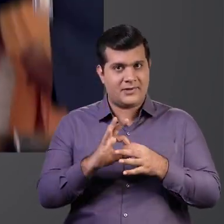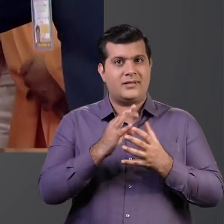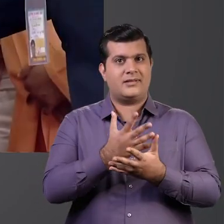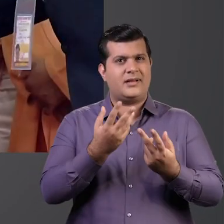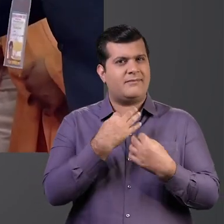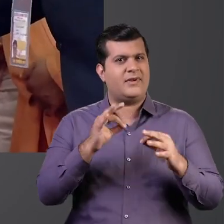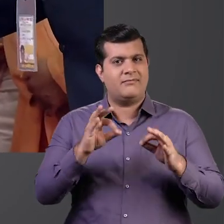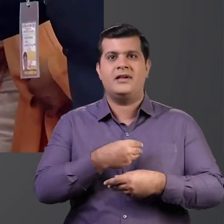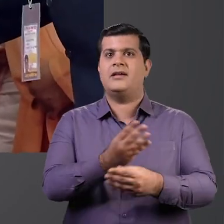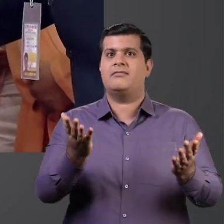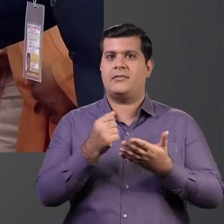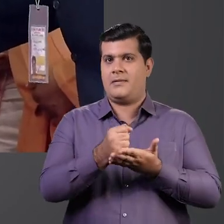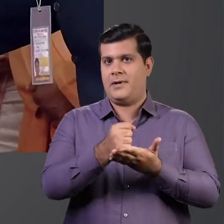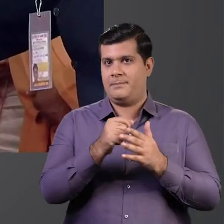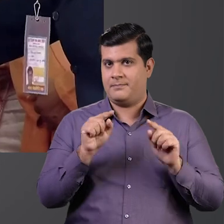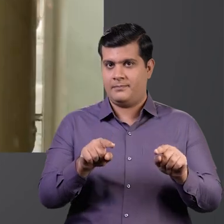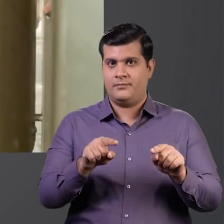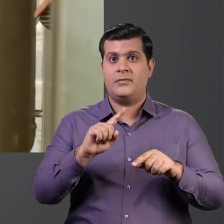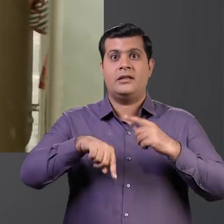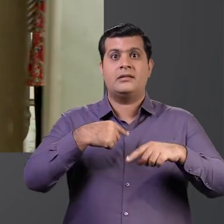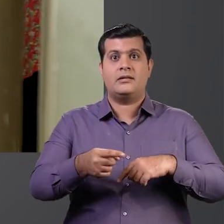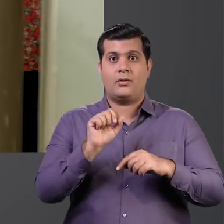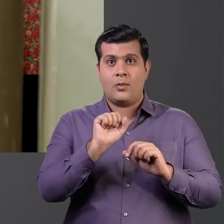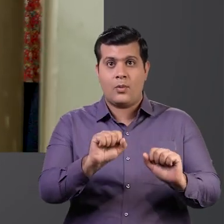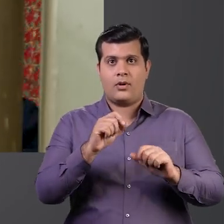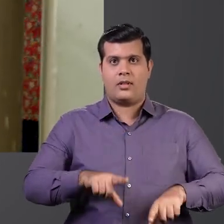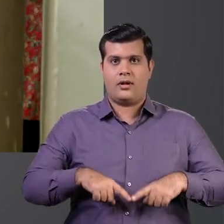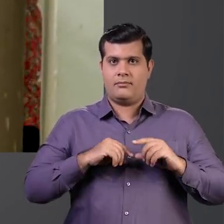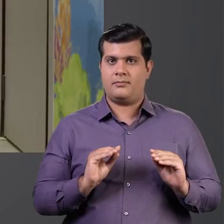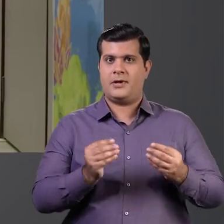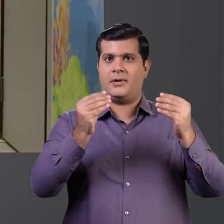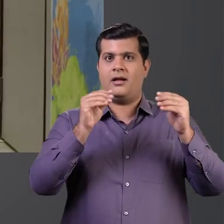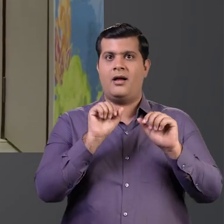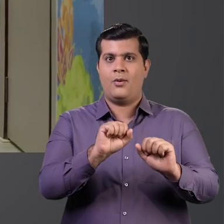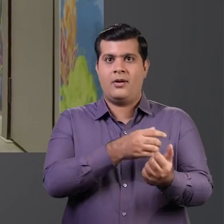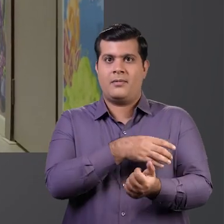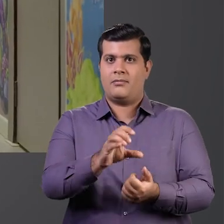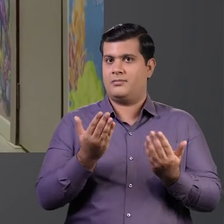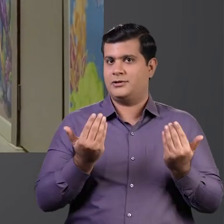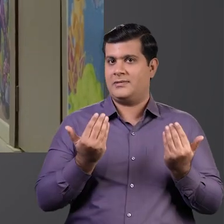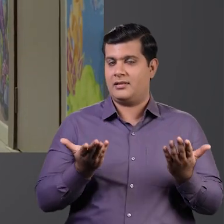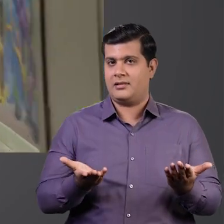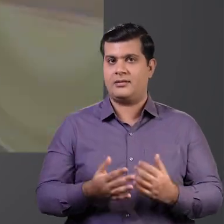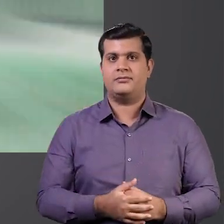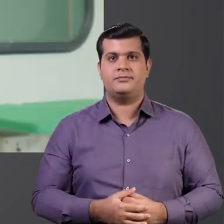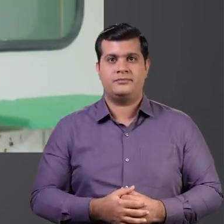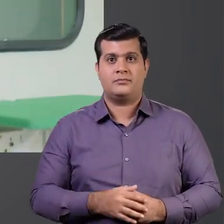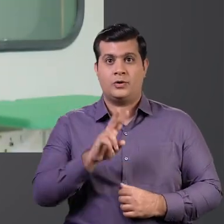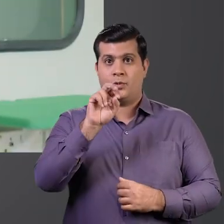निश्युलक सहायता उपकरण उपलब्ध कराये जाएं जो उनके समग्र पुनर्वास और सशक्ती करण के लिए आवश्यक है